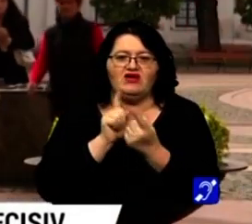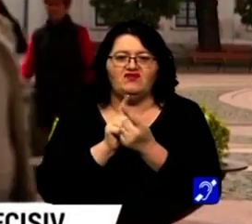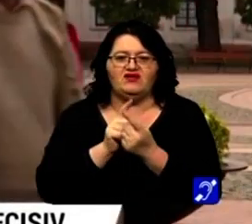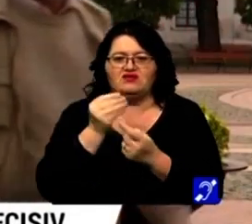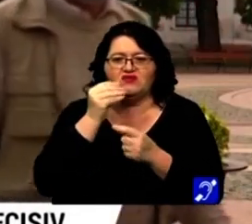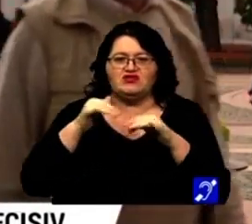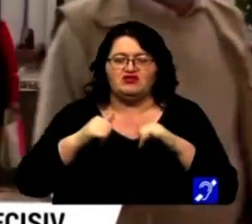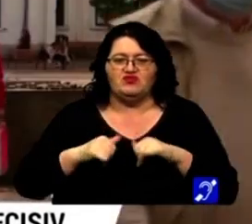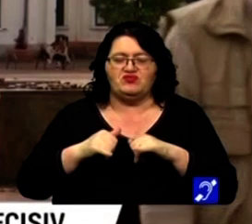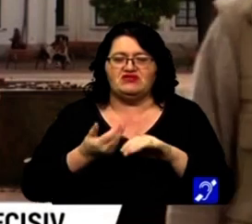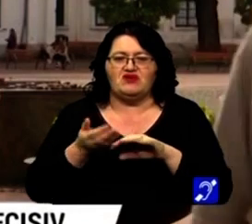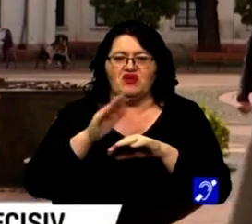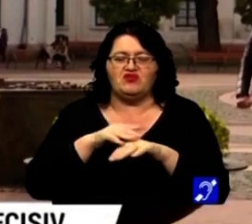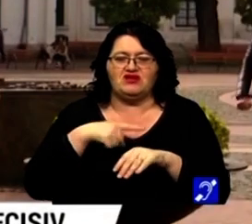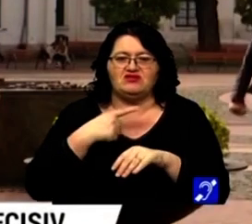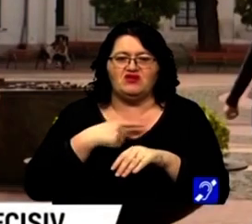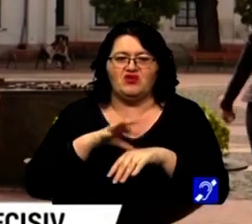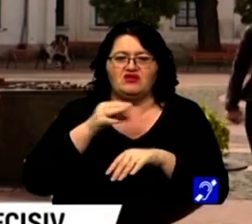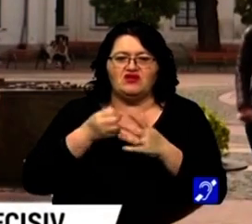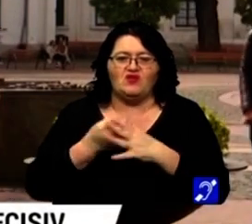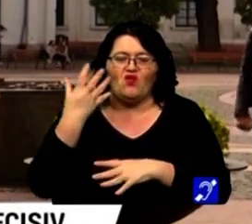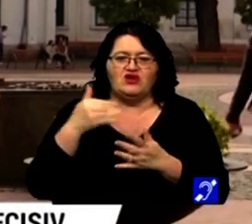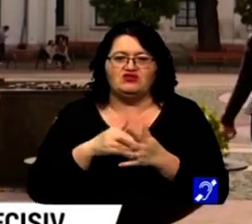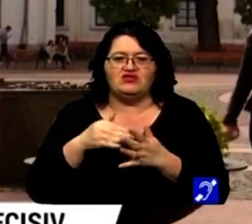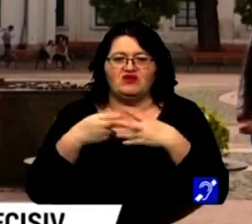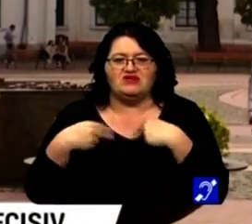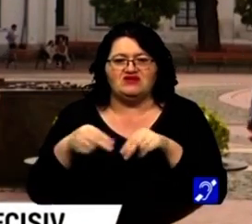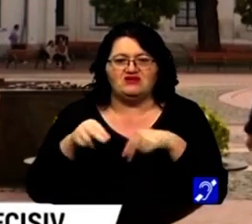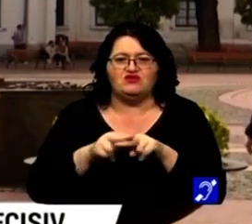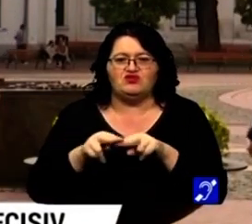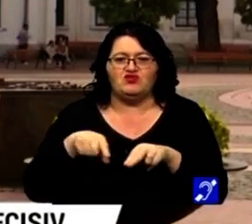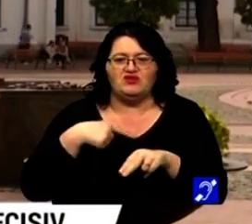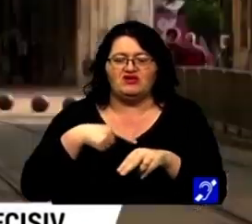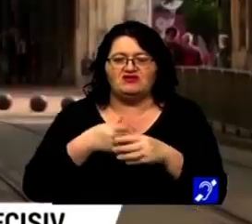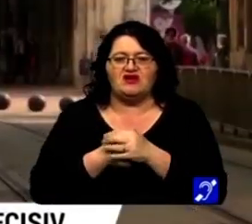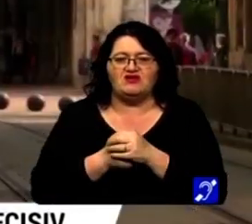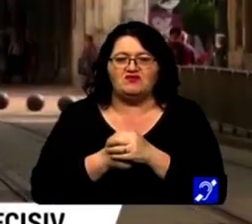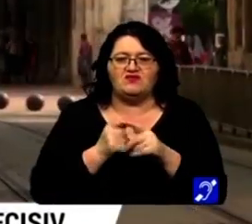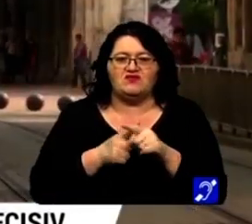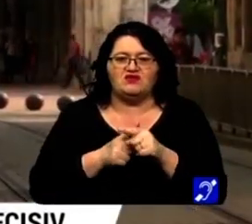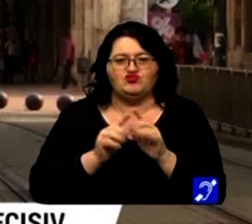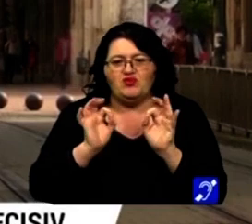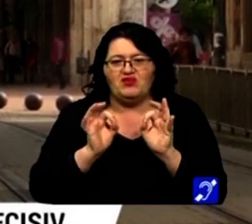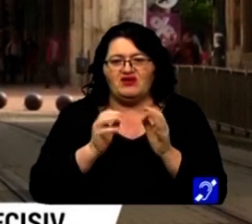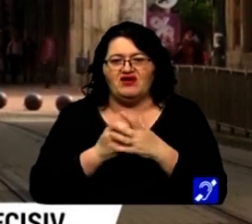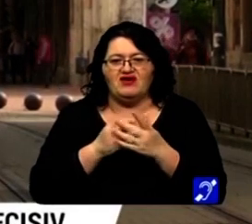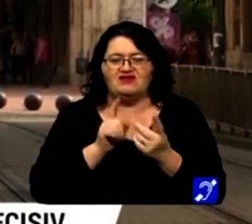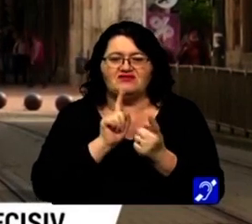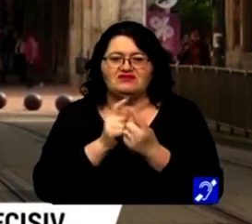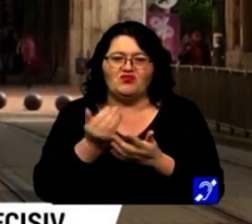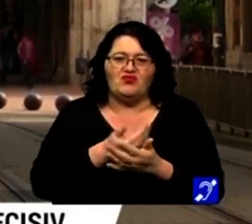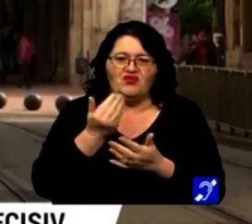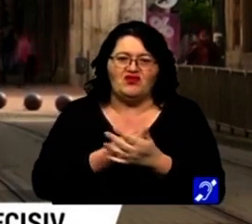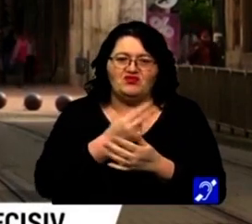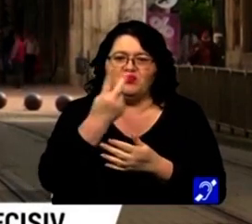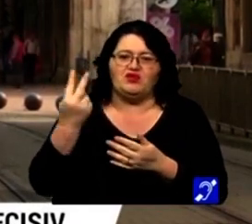să mănânce pizza, mai ales că e și un concept nou și trebuie să și explici despre ce este vorba. Și ne prinde foarte bine așa să socializăm un pic